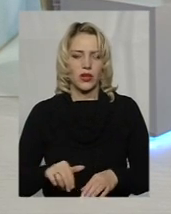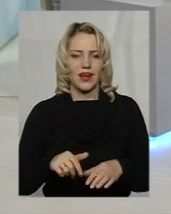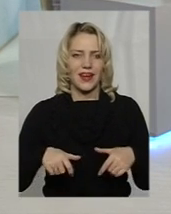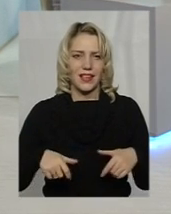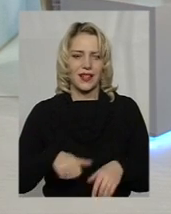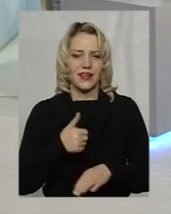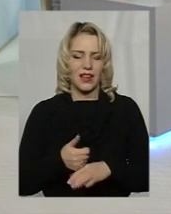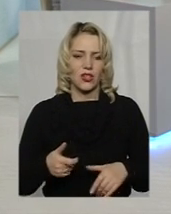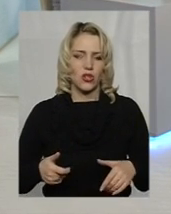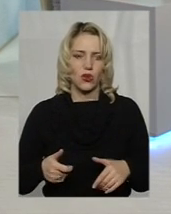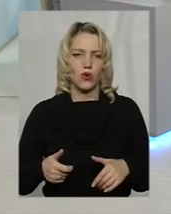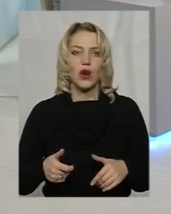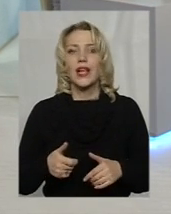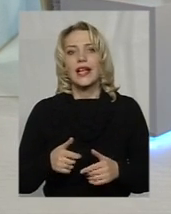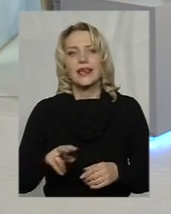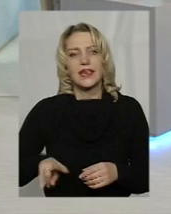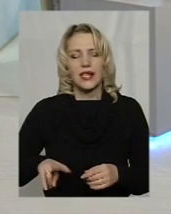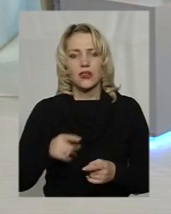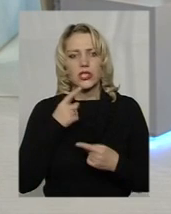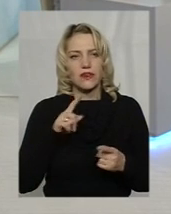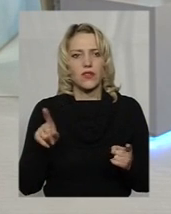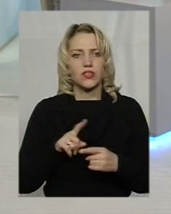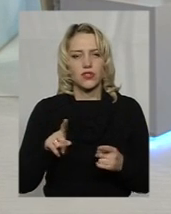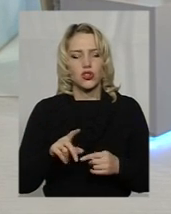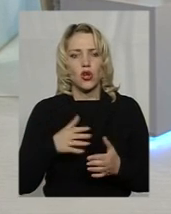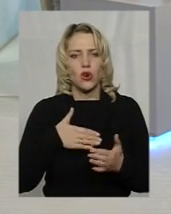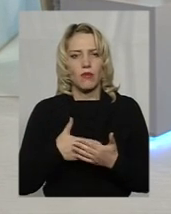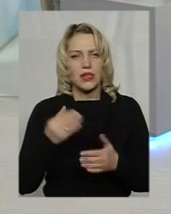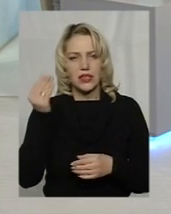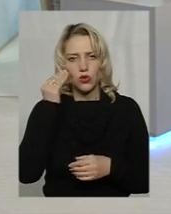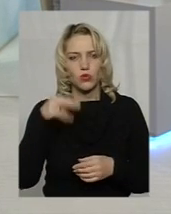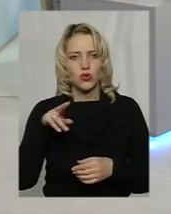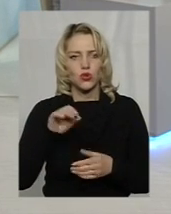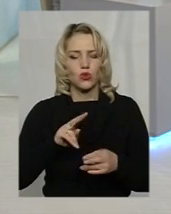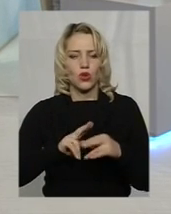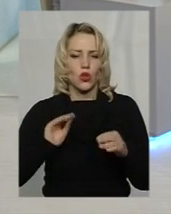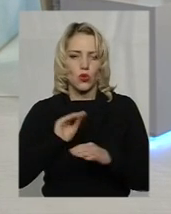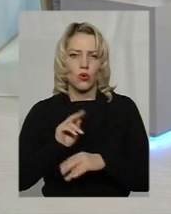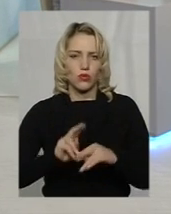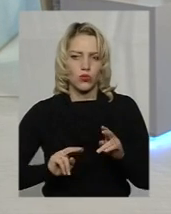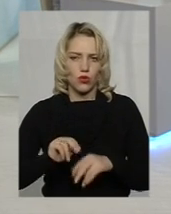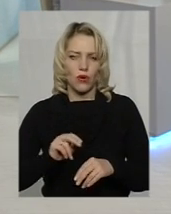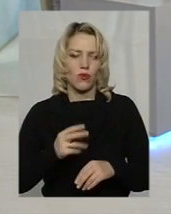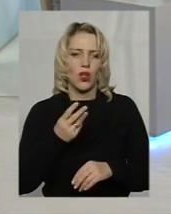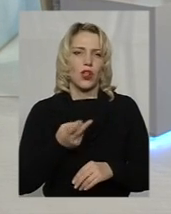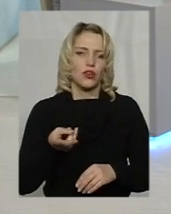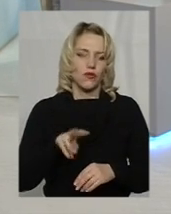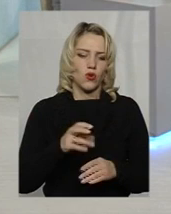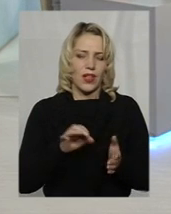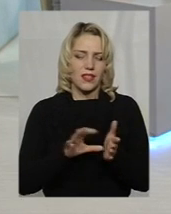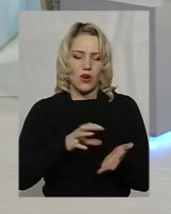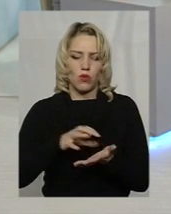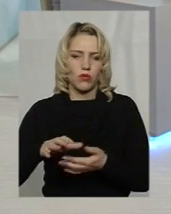будівництва ХЕС, зауважив, що громадською думкою щодо добудови двох енергоблоків не цікавилися вже сім років.